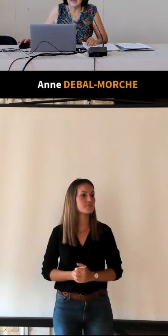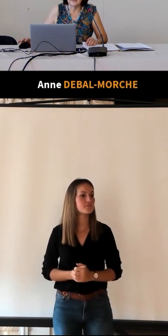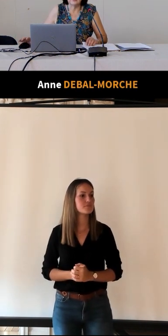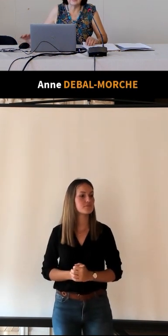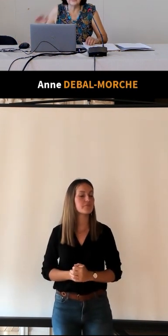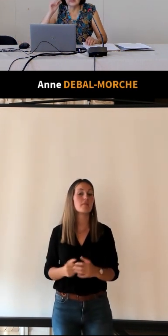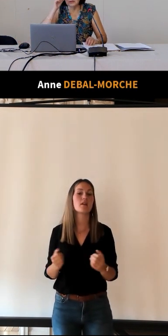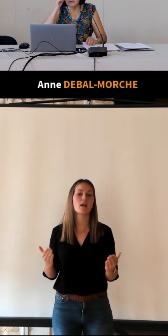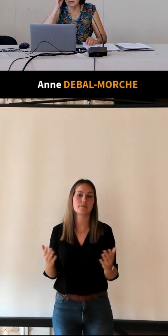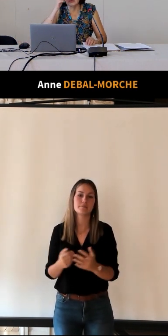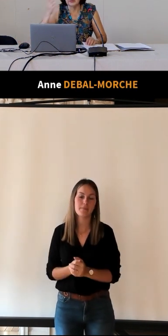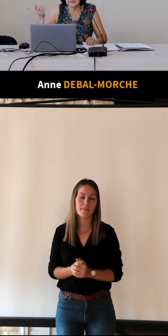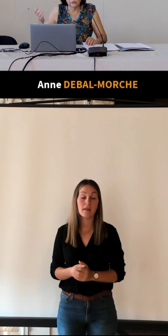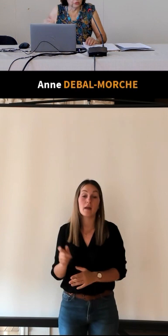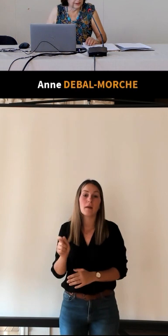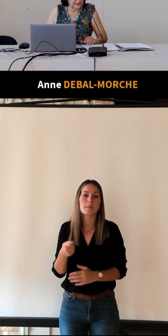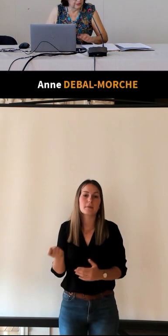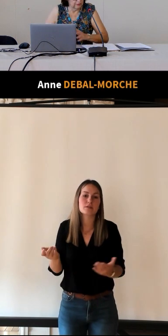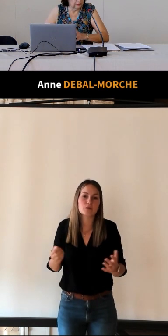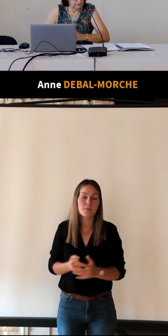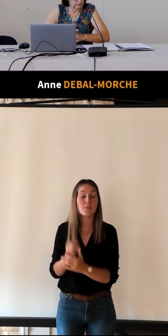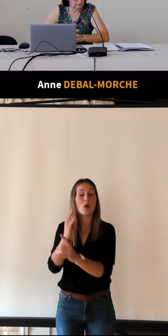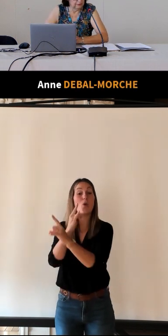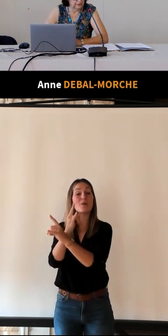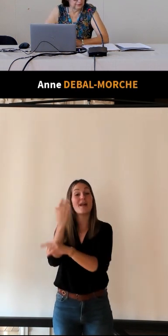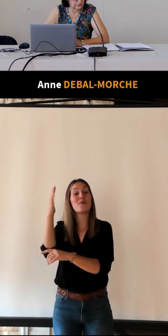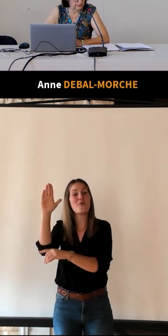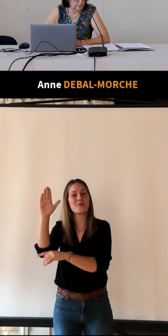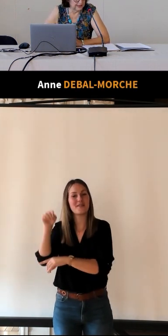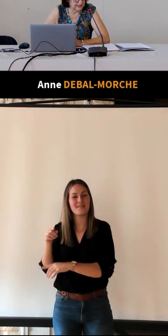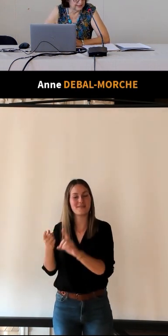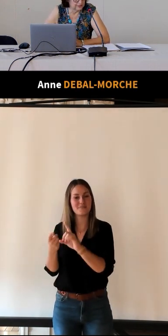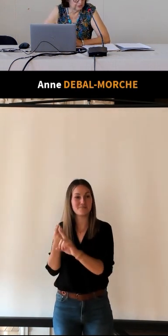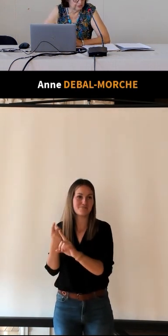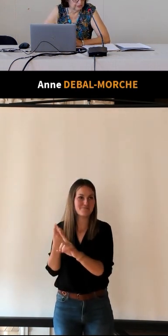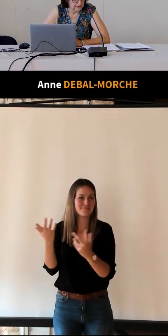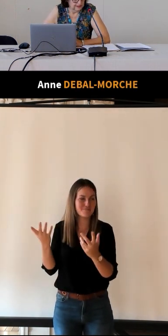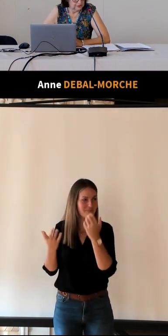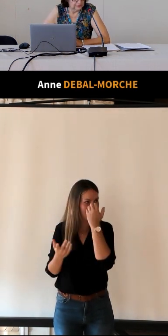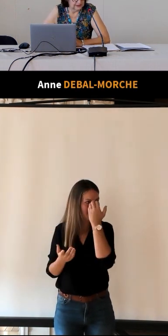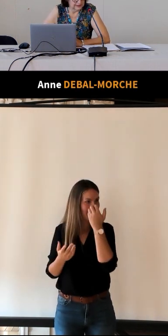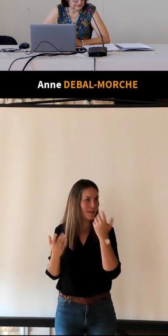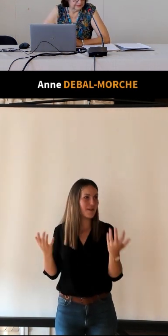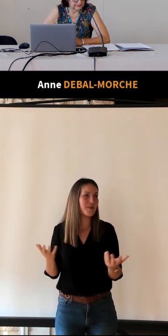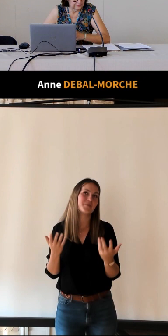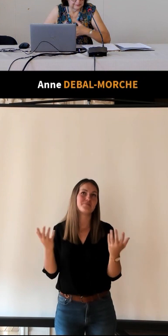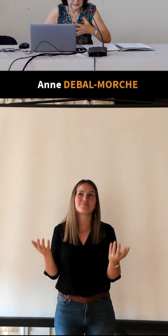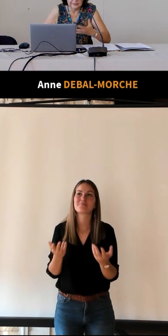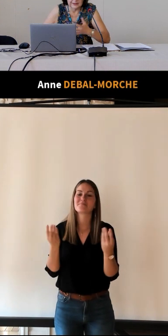Alors évidemment, un autre hôtel ne veut pas être, je veux dire,